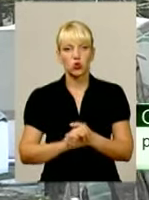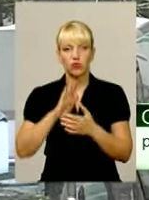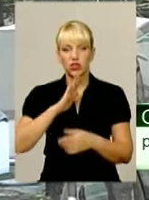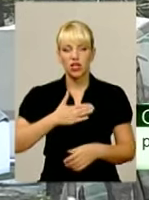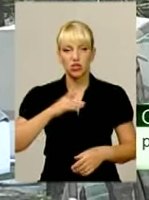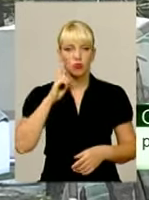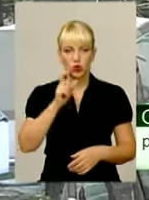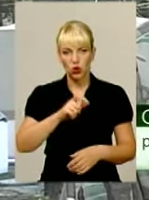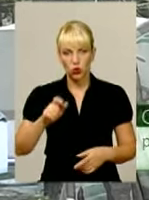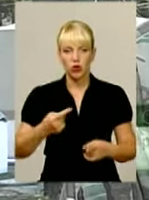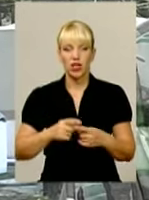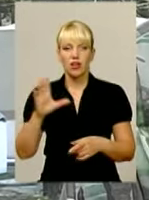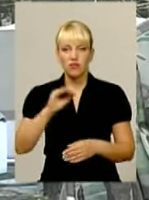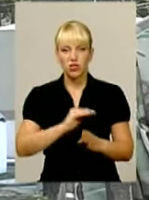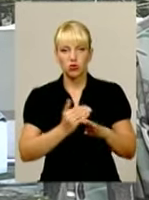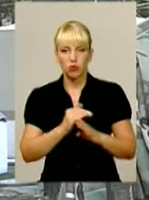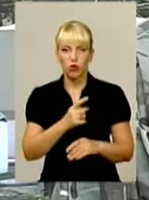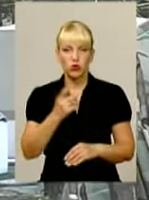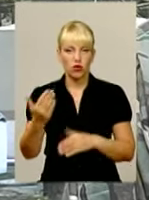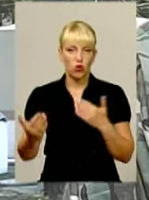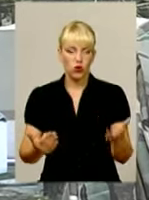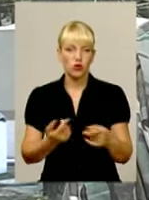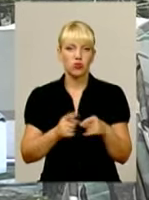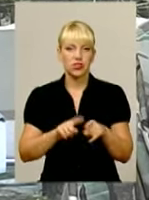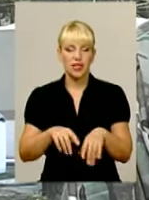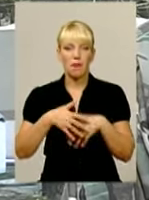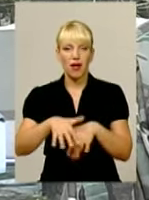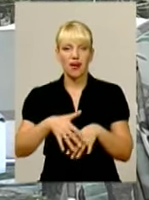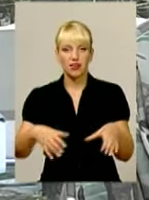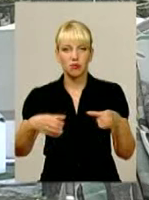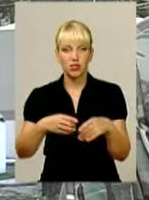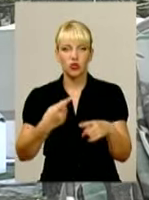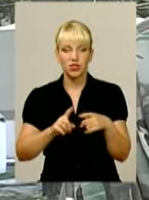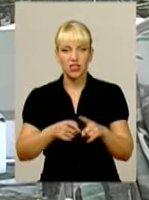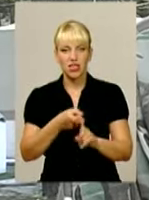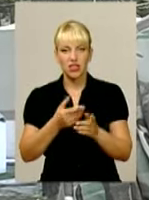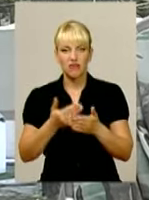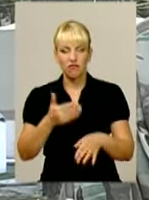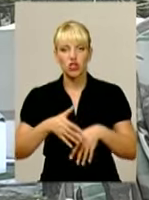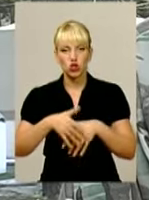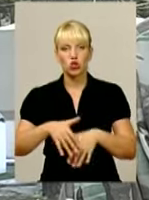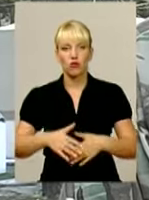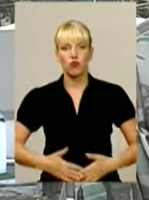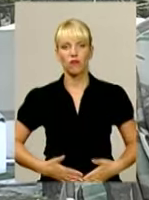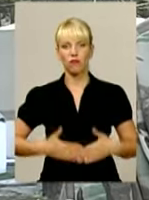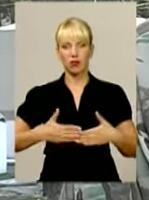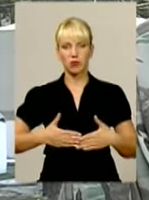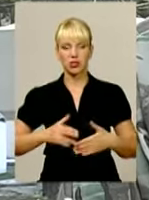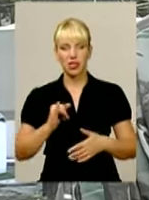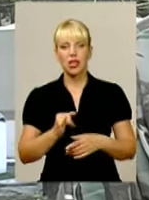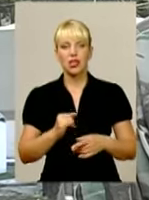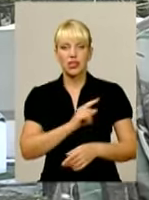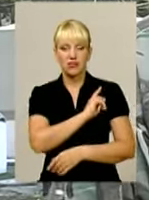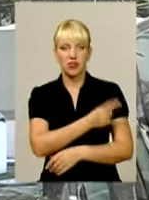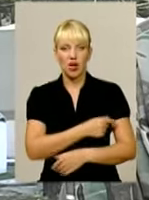всі тримаються один одного, тому що це парадний батальйон. Тут все залежить від строєвої виправки, від звитяги кожного.